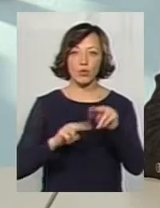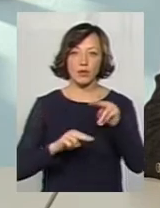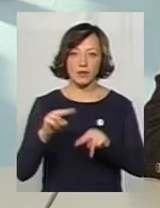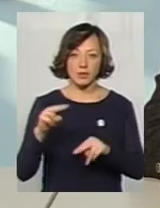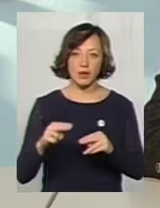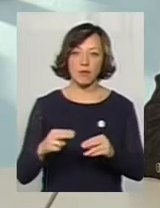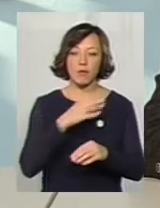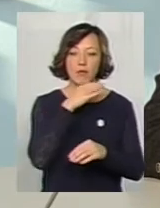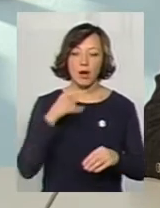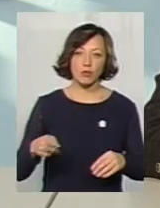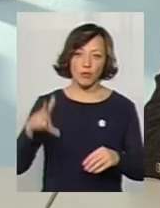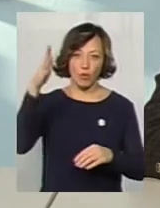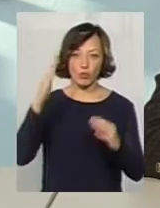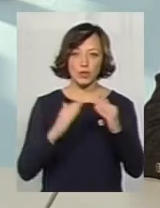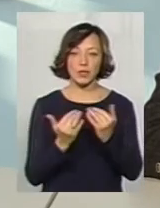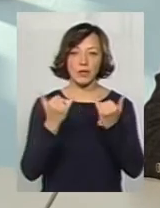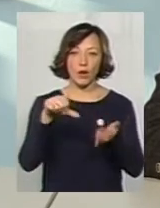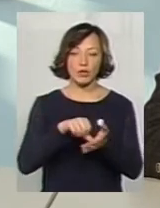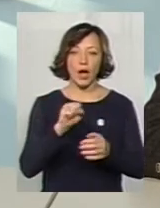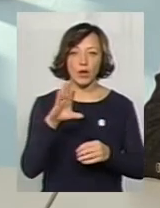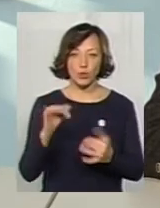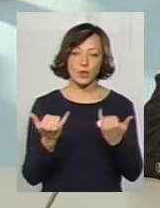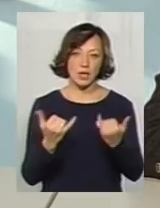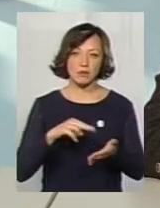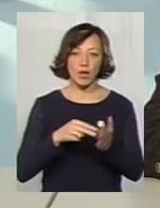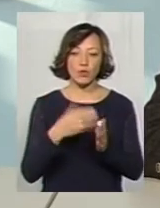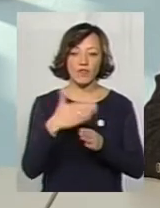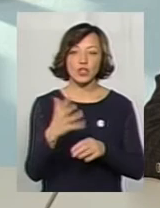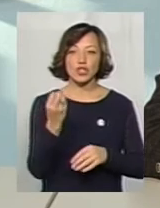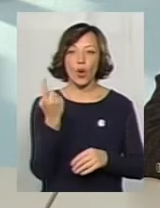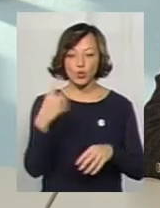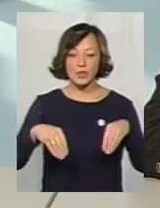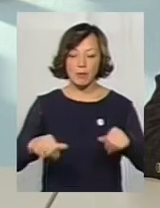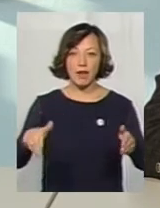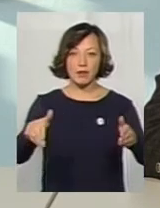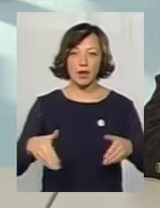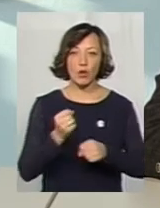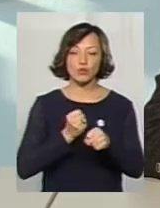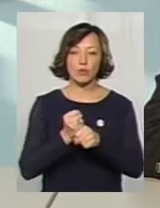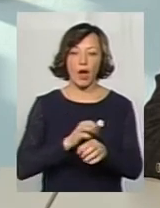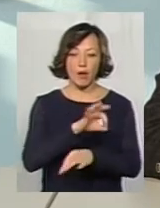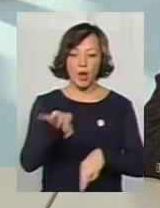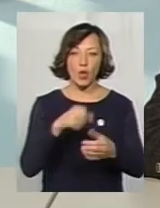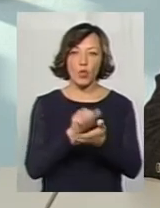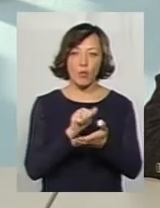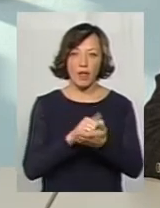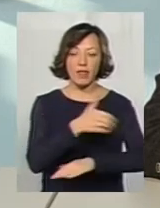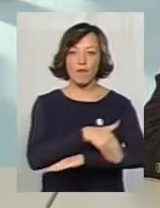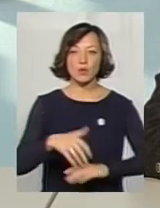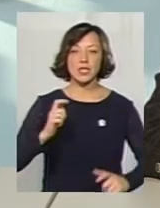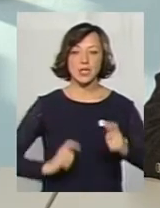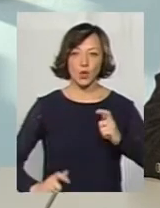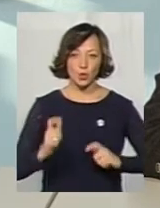багатоповерхового житлового будинку для АТО. І зараз плануємо виділити ще одну земельну ділянку, розробляємо документацію. На вулиці